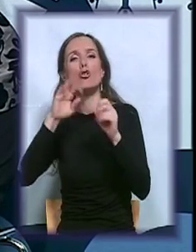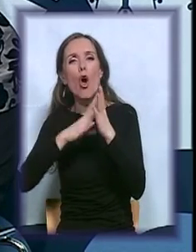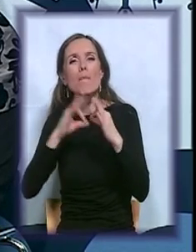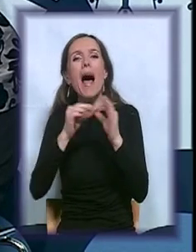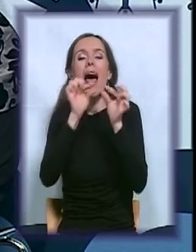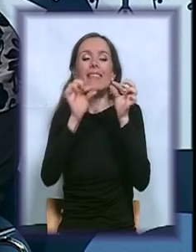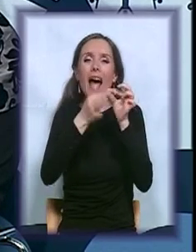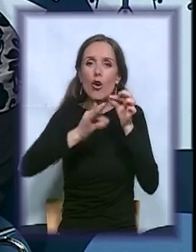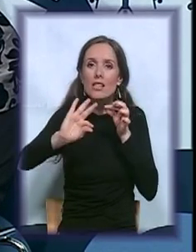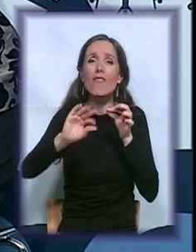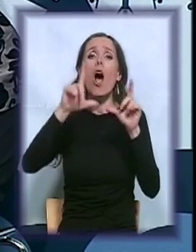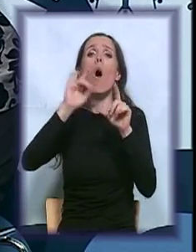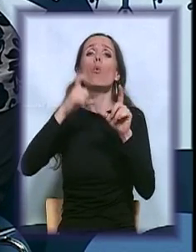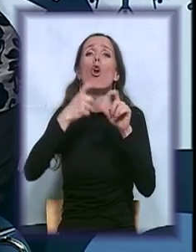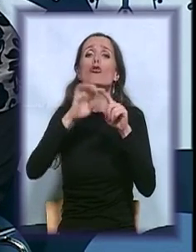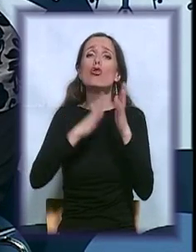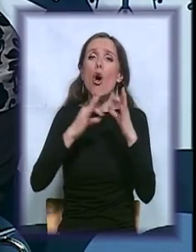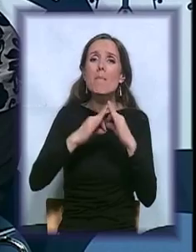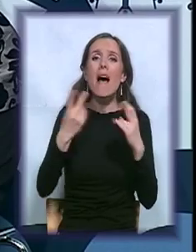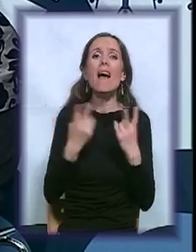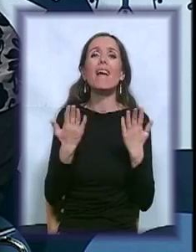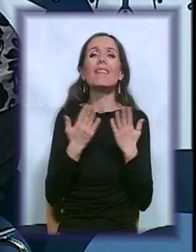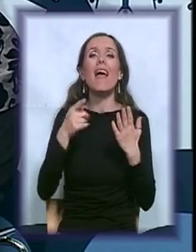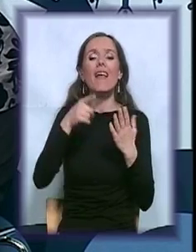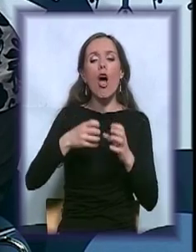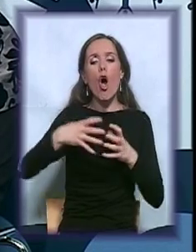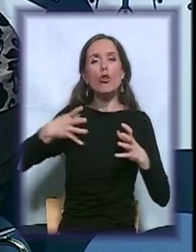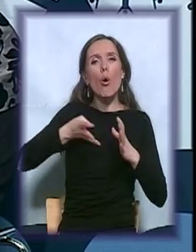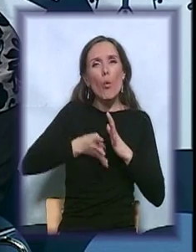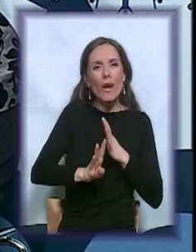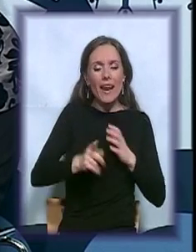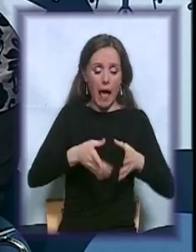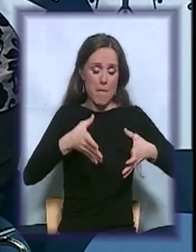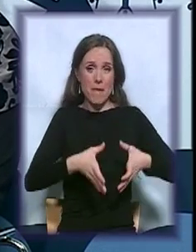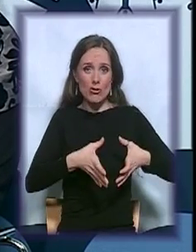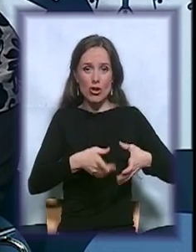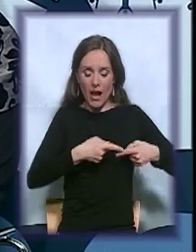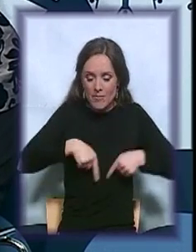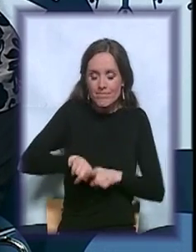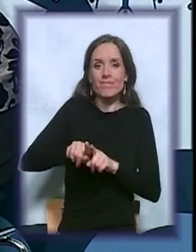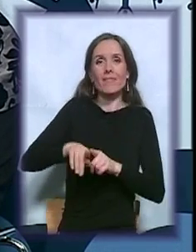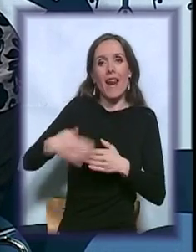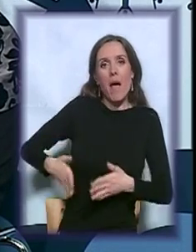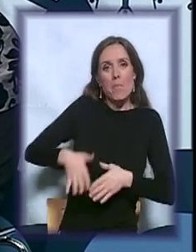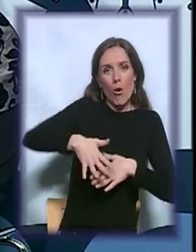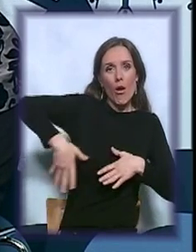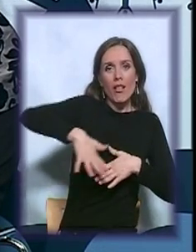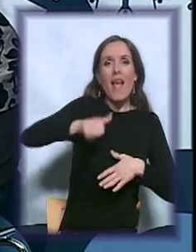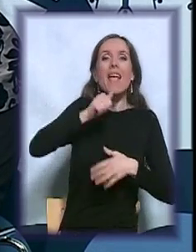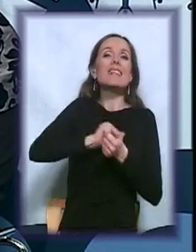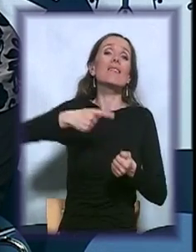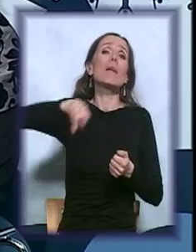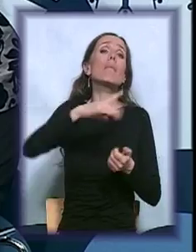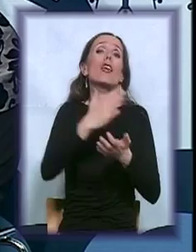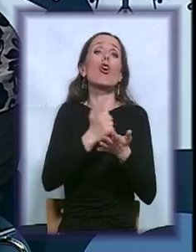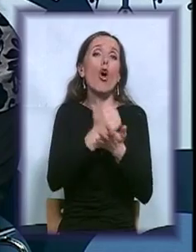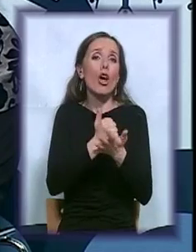stomaku, a urostoma, da je premušćen otok urina iz mokračne bešike na površinu stomaka i svi koristimo pomagala.